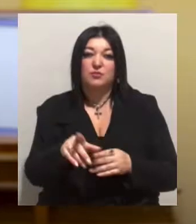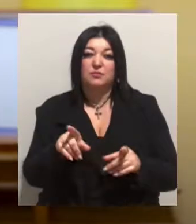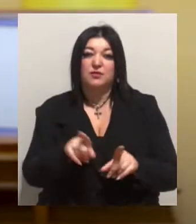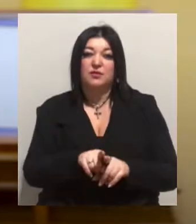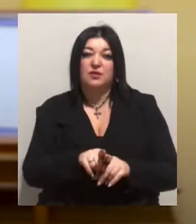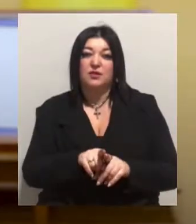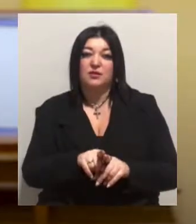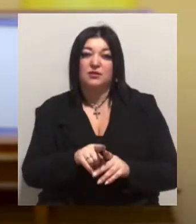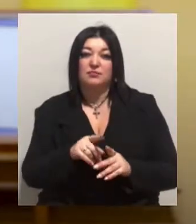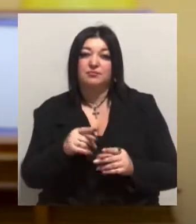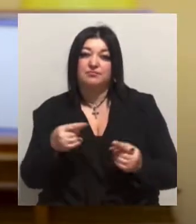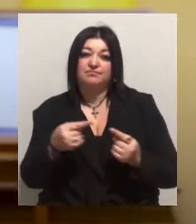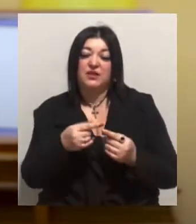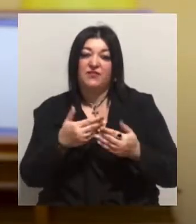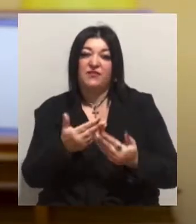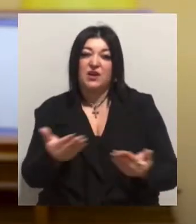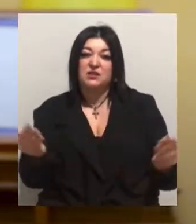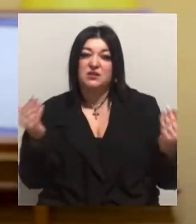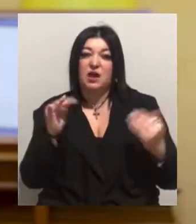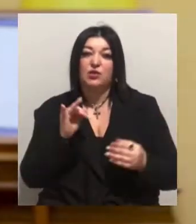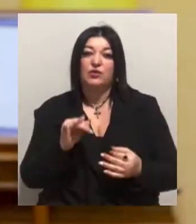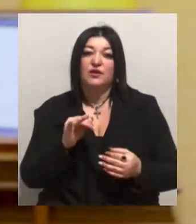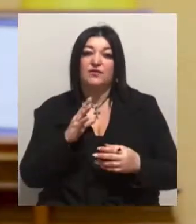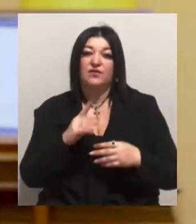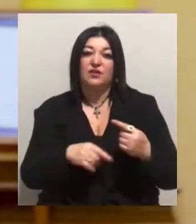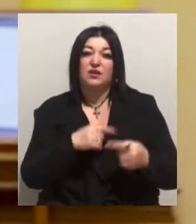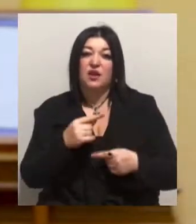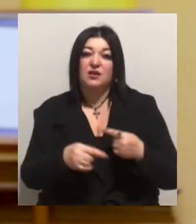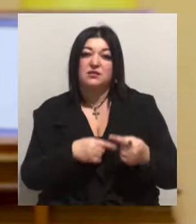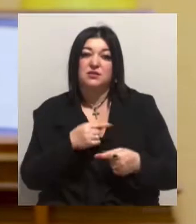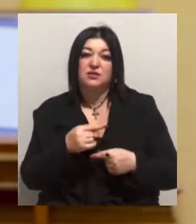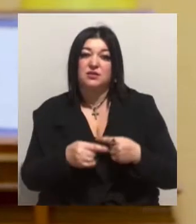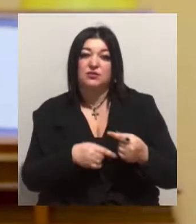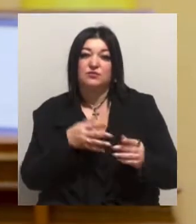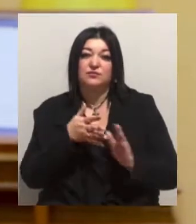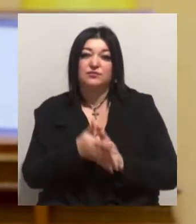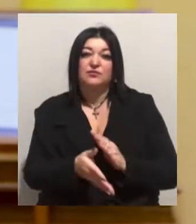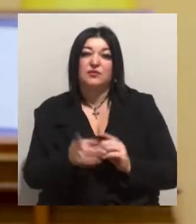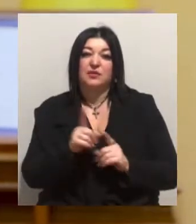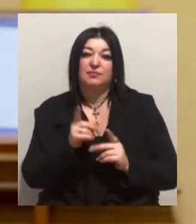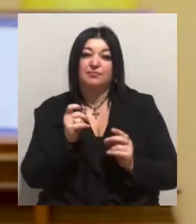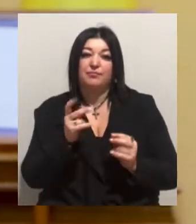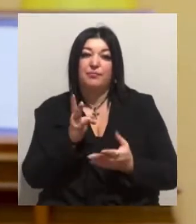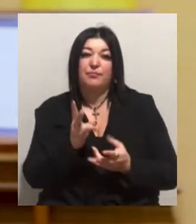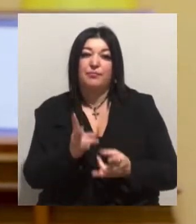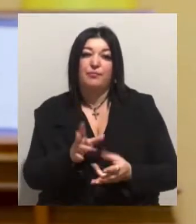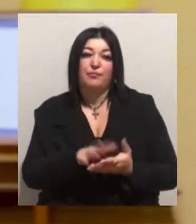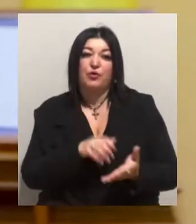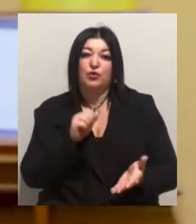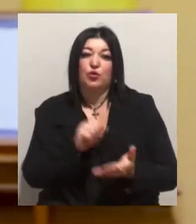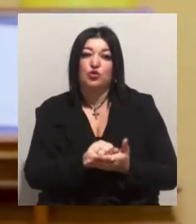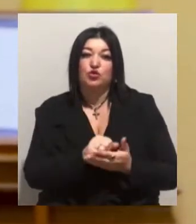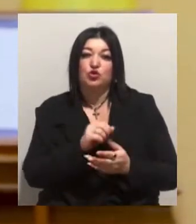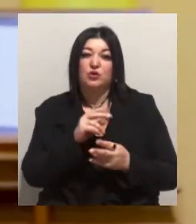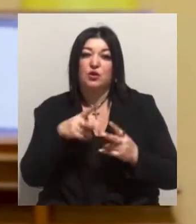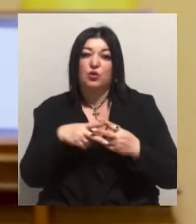чільного фасаду і внаслідок затікання сталося пошкодження кріпьожних конструкцій і,